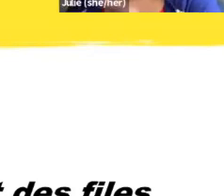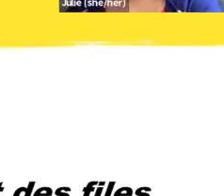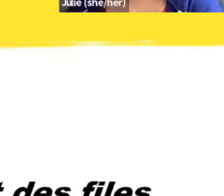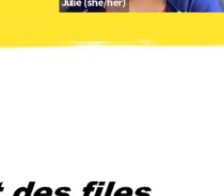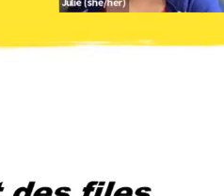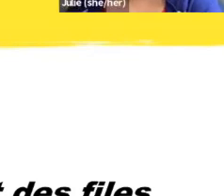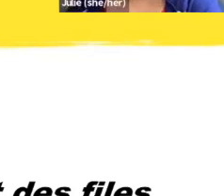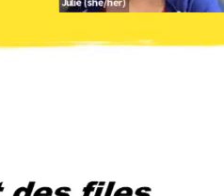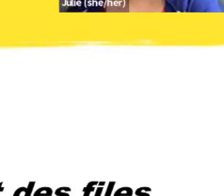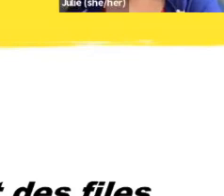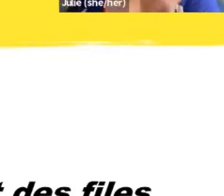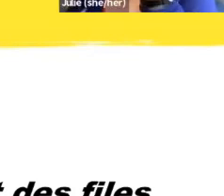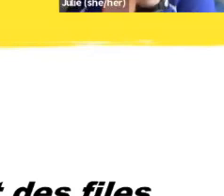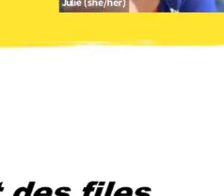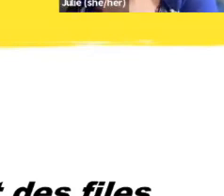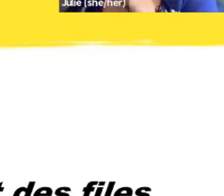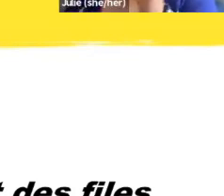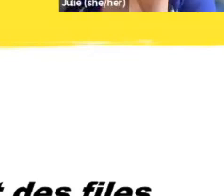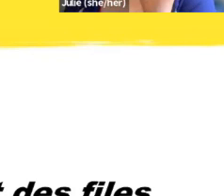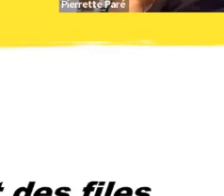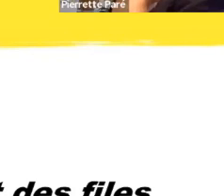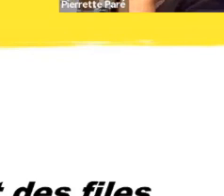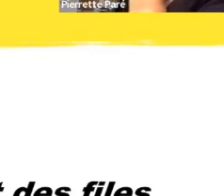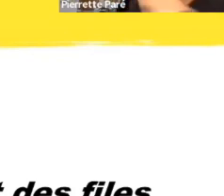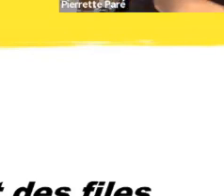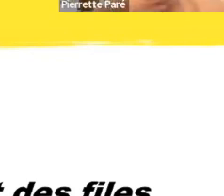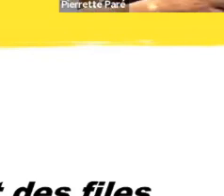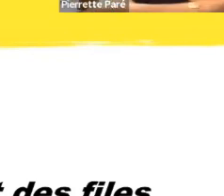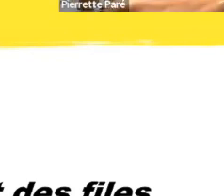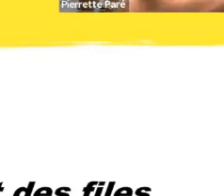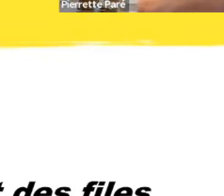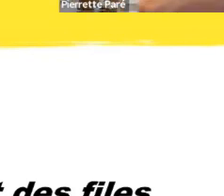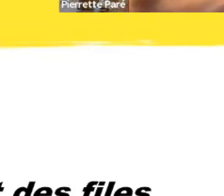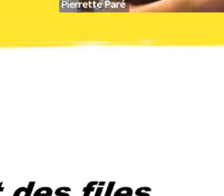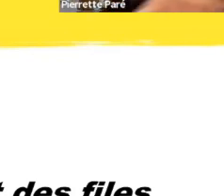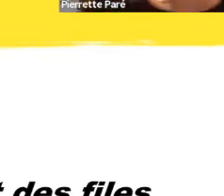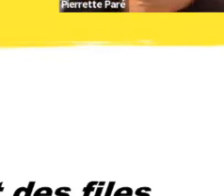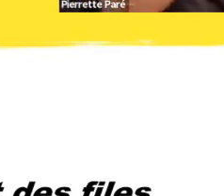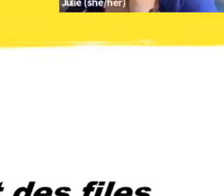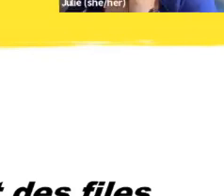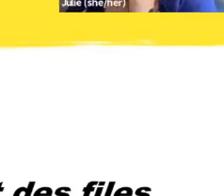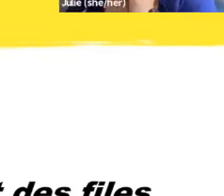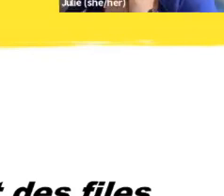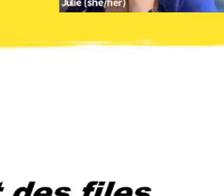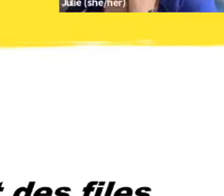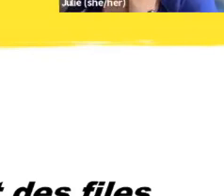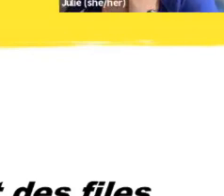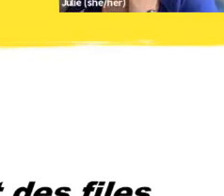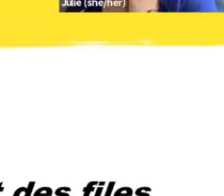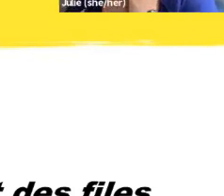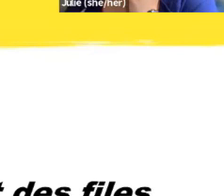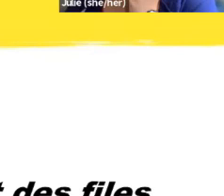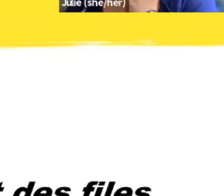C'est pour la plupart du monde, mais ils doivent avoir ce demi-pourcentage-là des patients qui sont